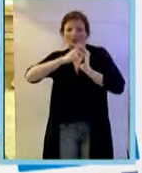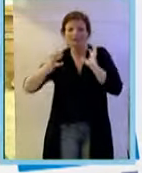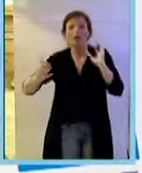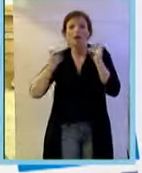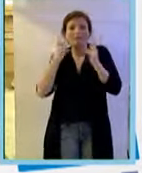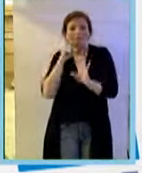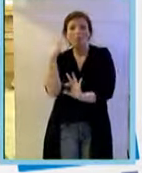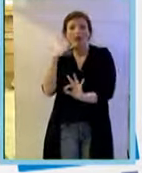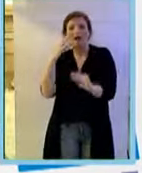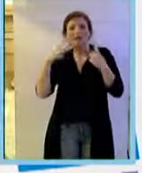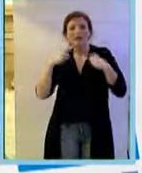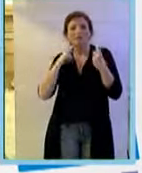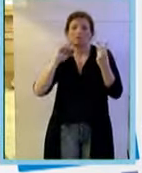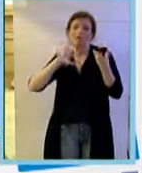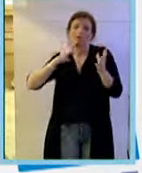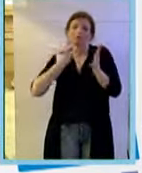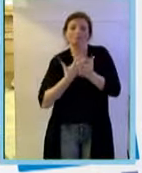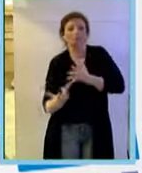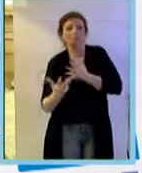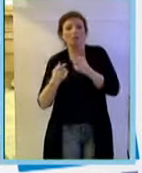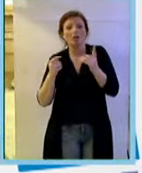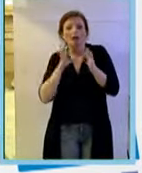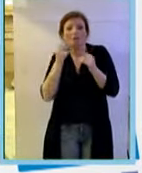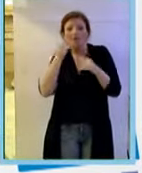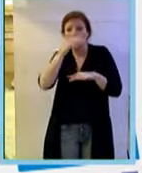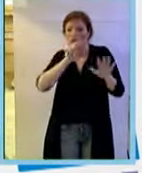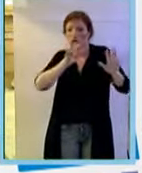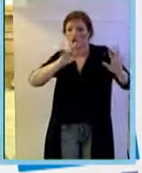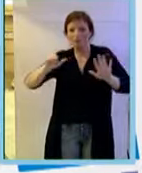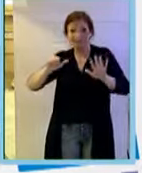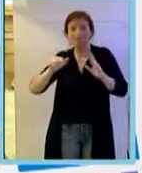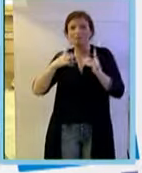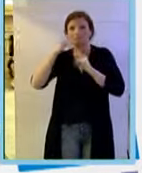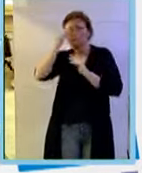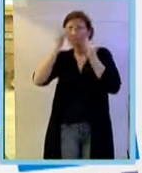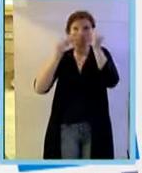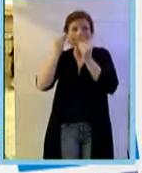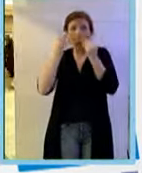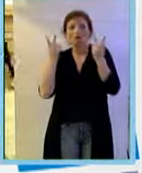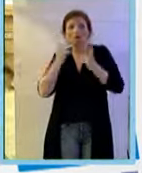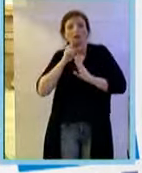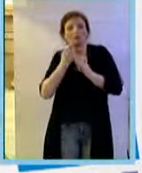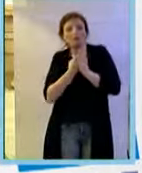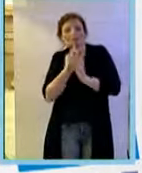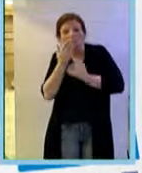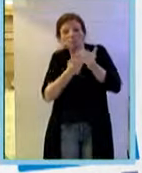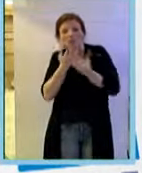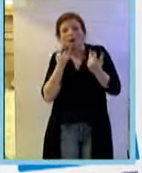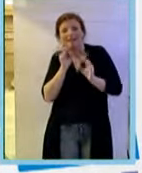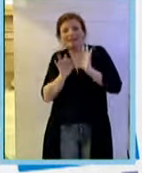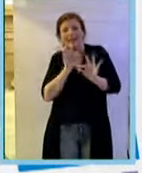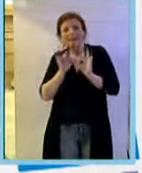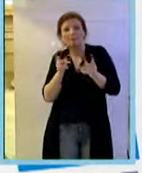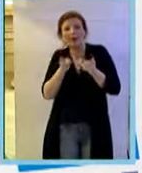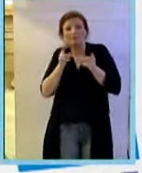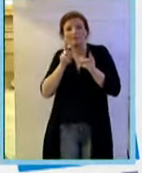qualità della vita viene colpita duramente quindi nel 1996 abbiamo pensato a sviluppare una terapia anti-VGF